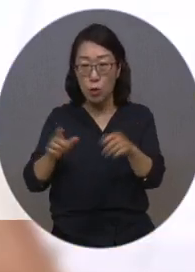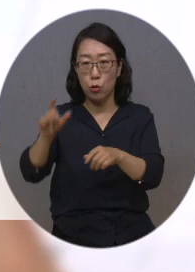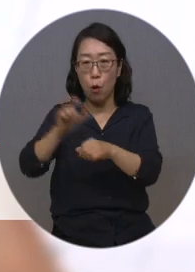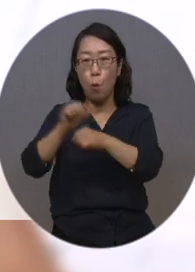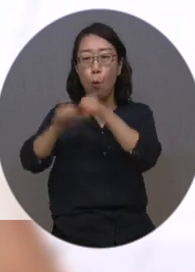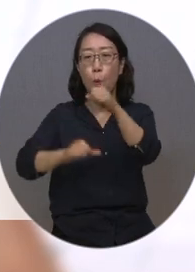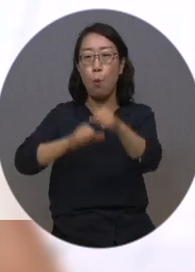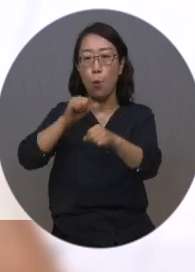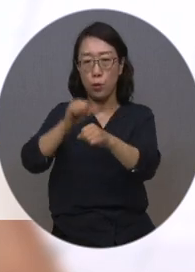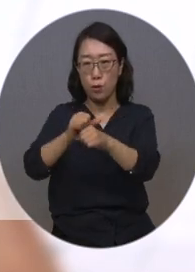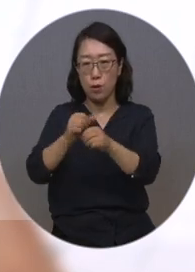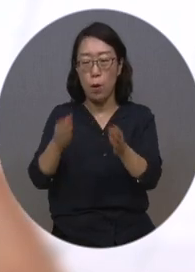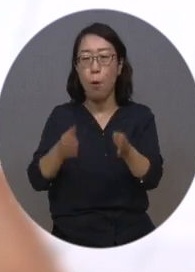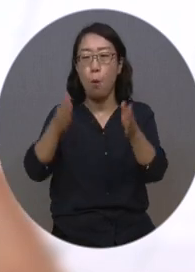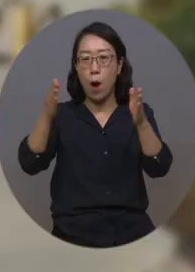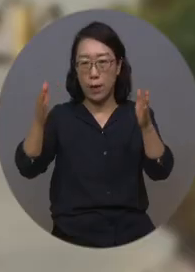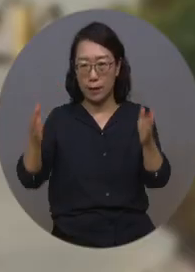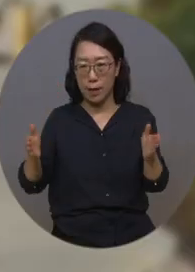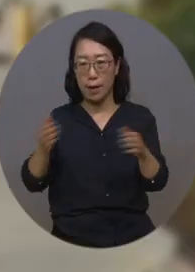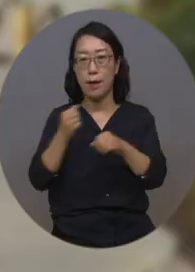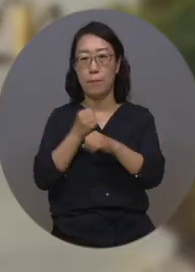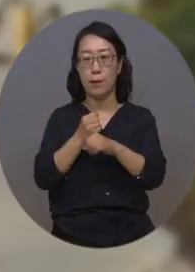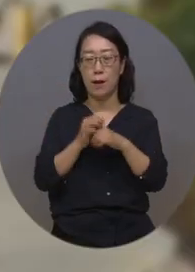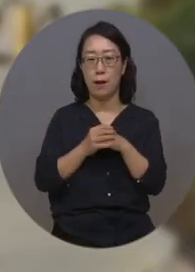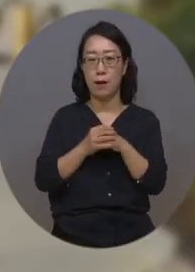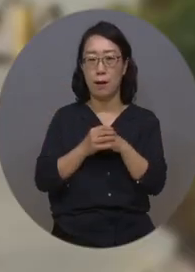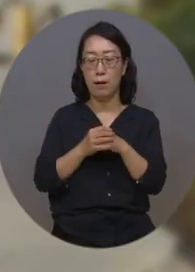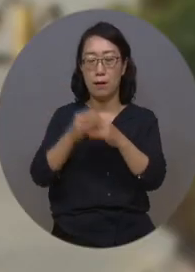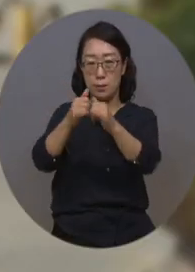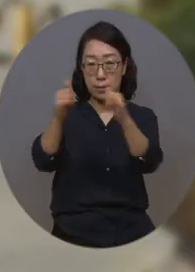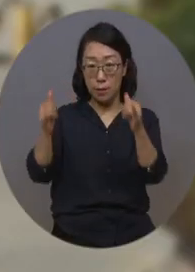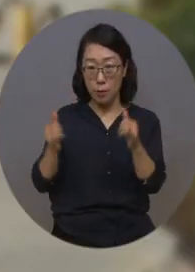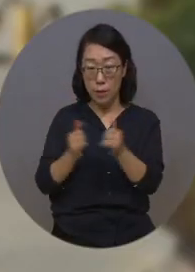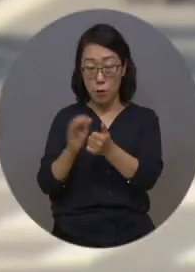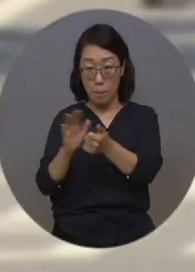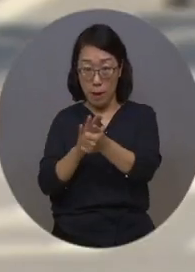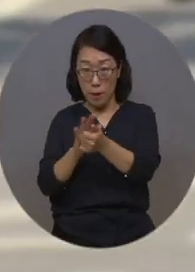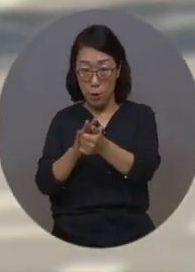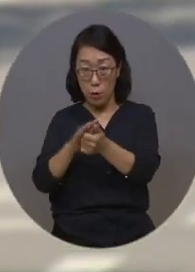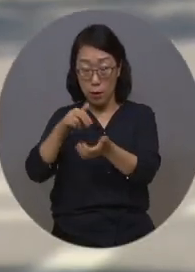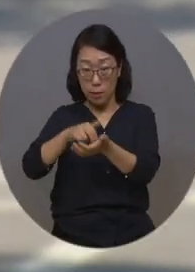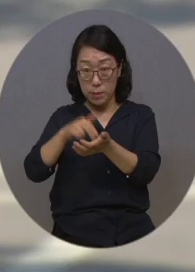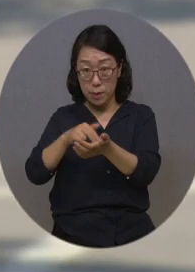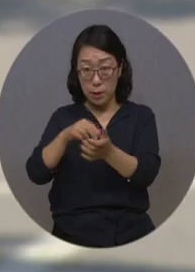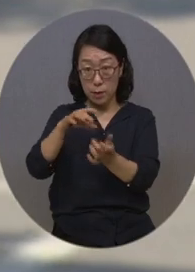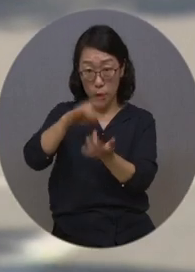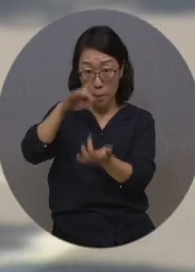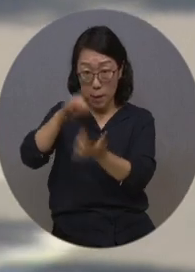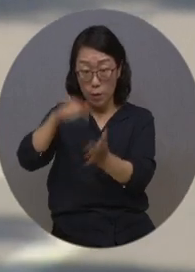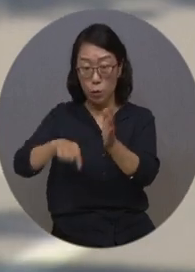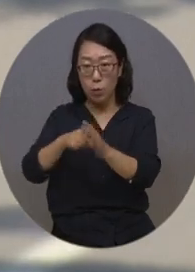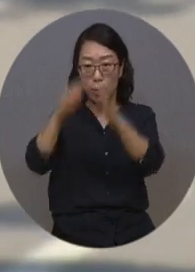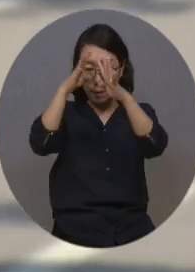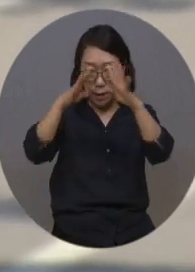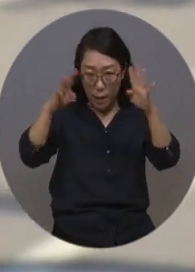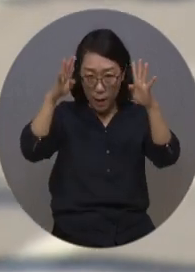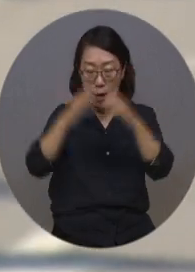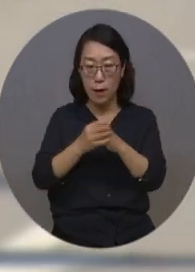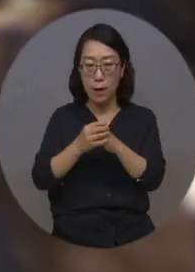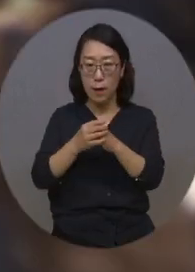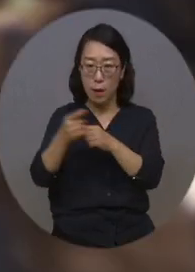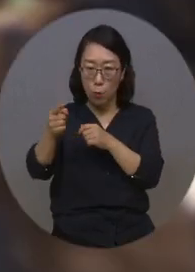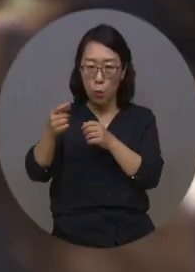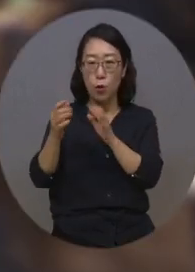5년 이내 아동으로 확대합니다. 사회적 배려 차원의 선발이 확대될 수 있도록 대학협의체와 협의를